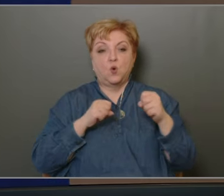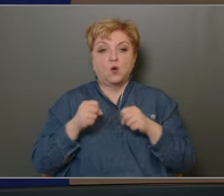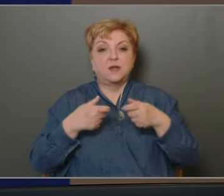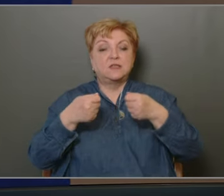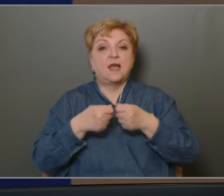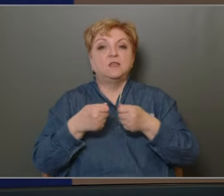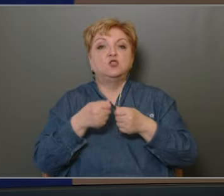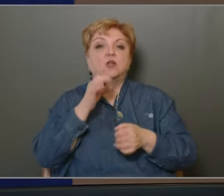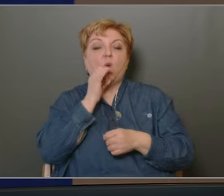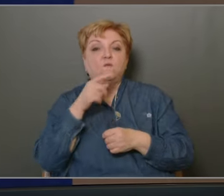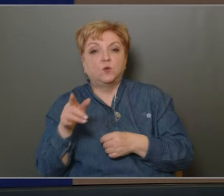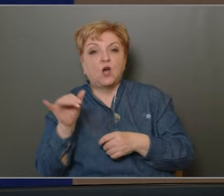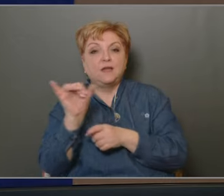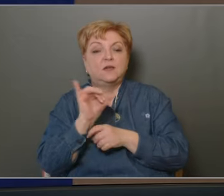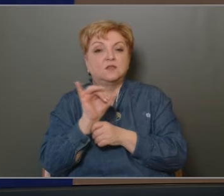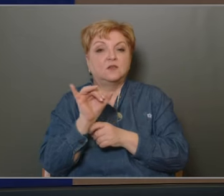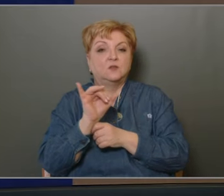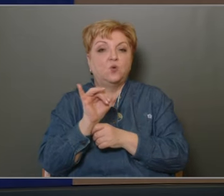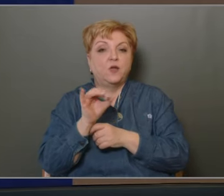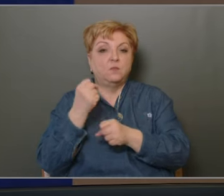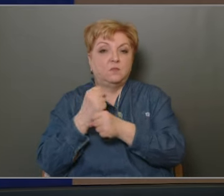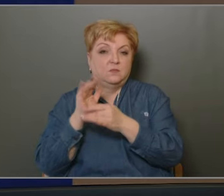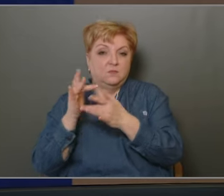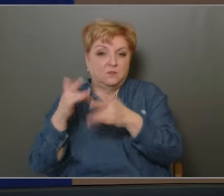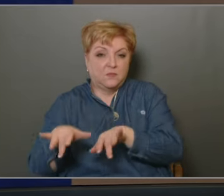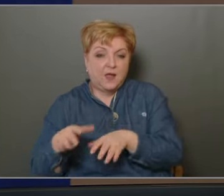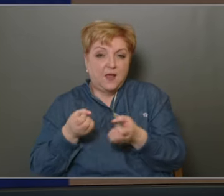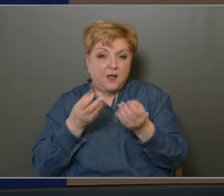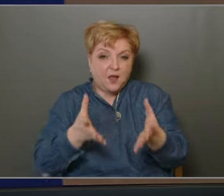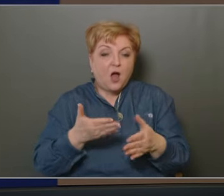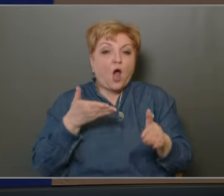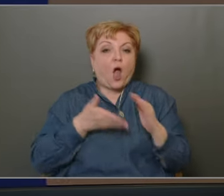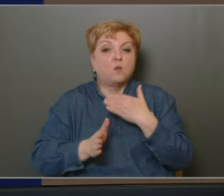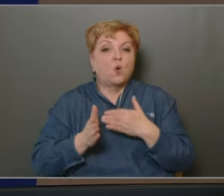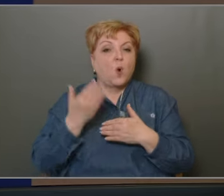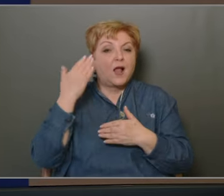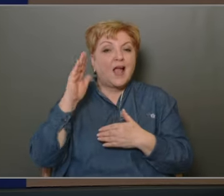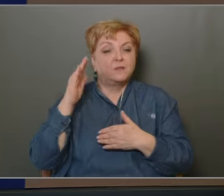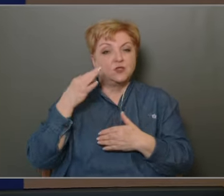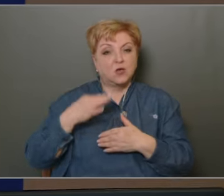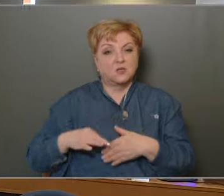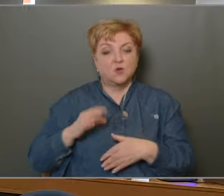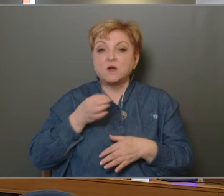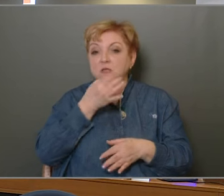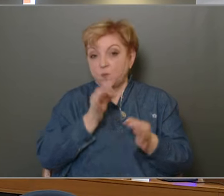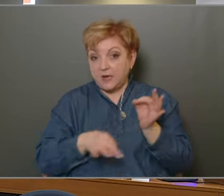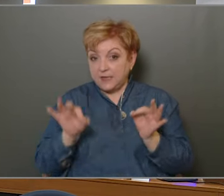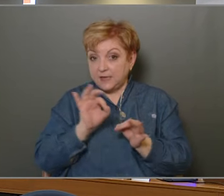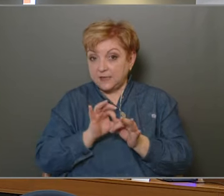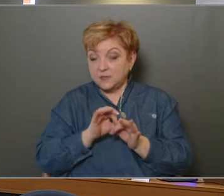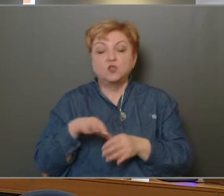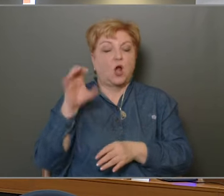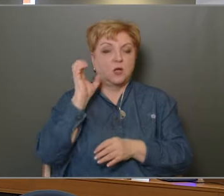egyesített óvoda igazgatói álláshelyének betöltésére előteljeztő alpolgármester azt mondja, hogy van szó, hogy kiélésztítés